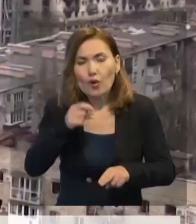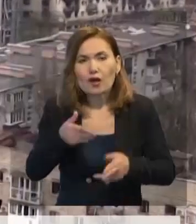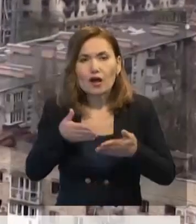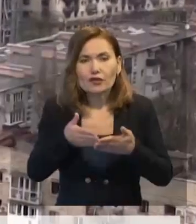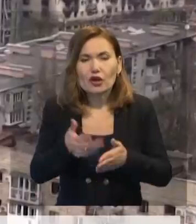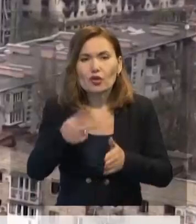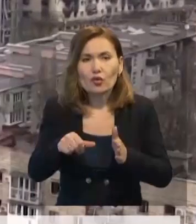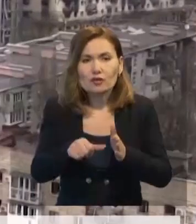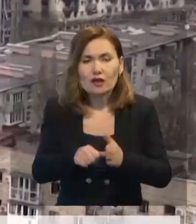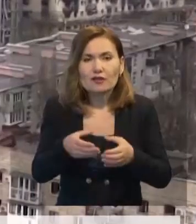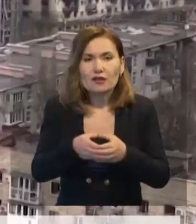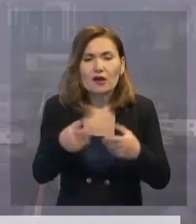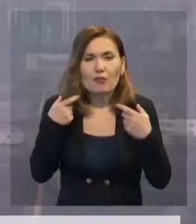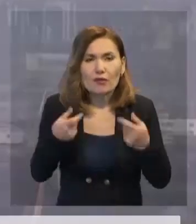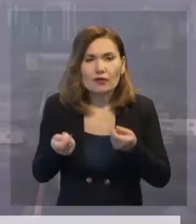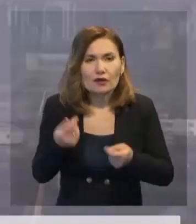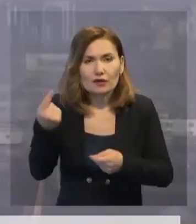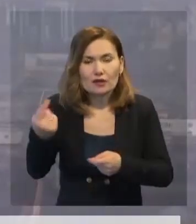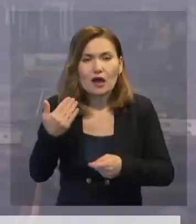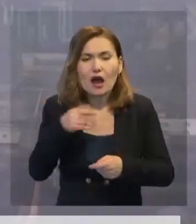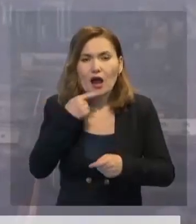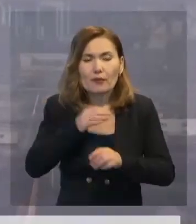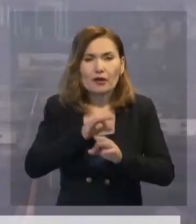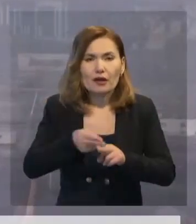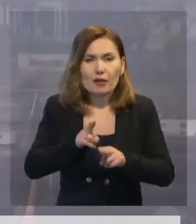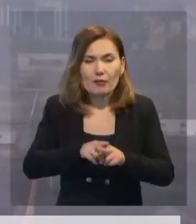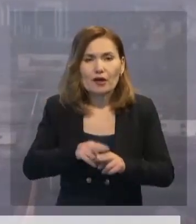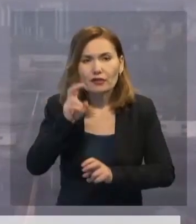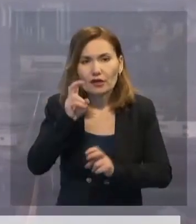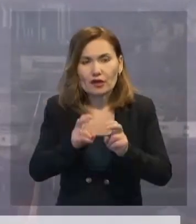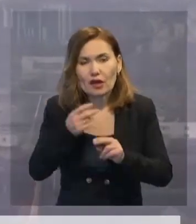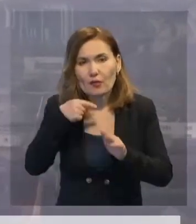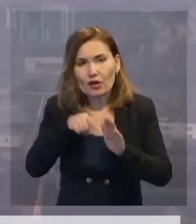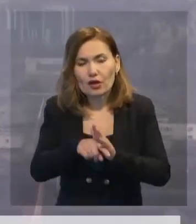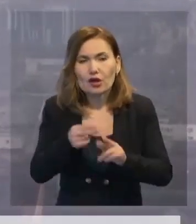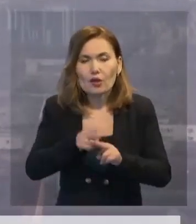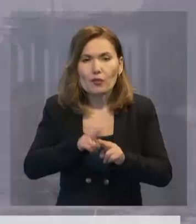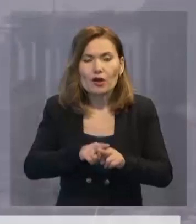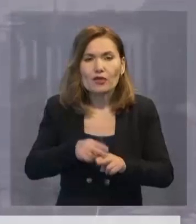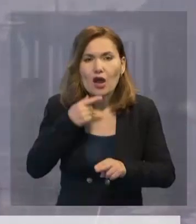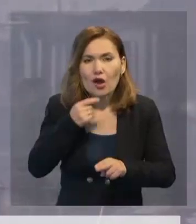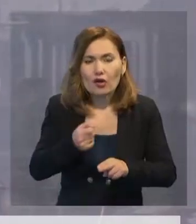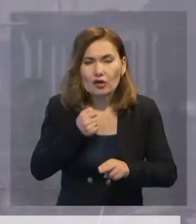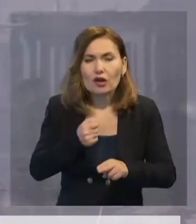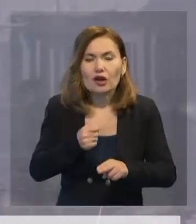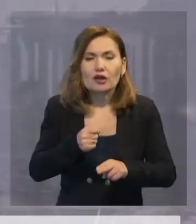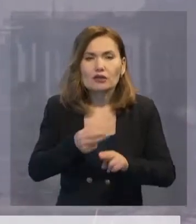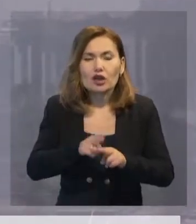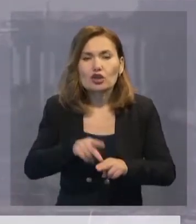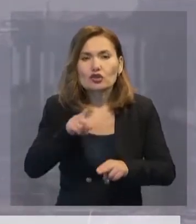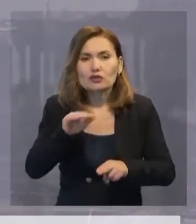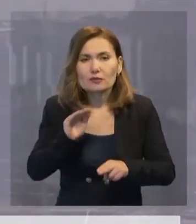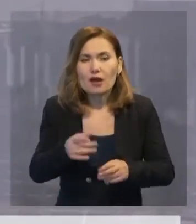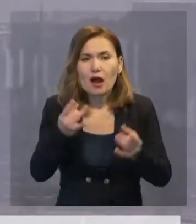-ші бригадасының командирі Сергей Валыенскидің айтыуынша нысанда жауынгерлермен қоса жүздеген бейбіт тұрғын бар. Ол бейне өнде өнде